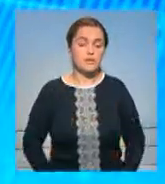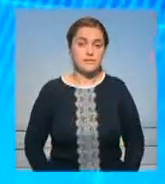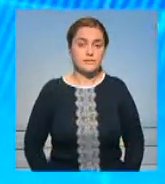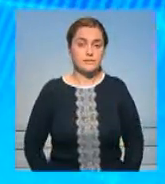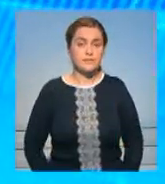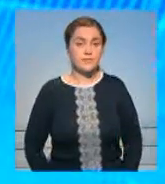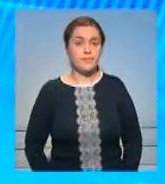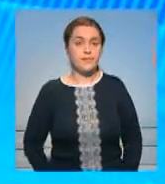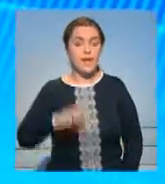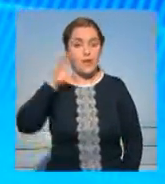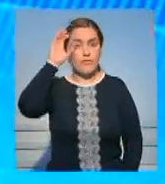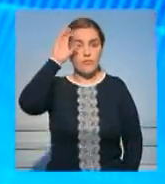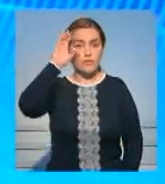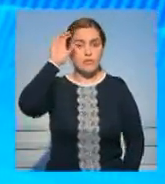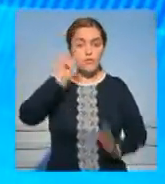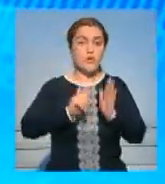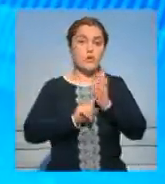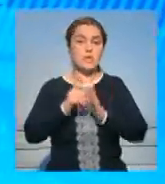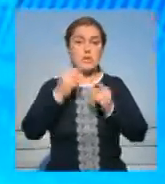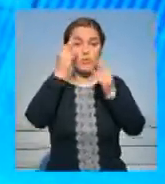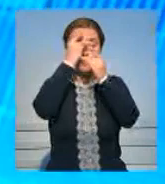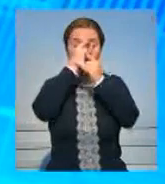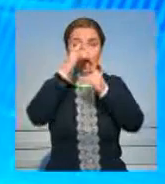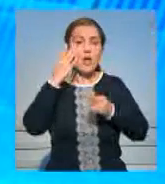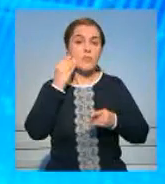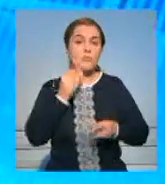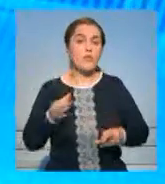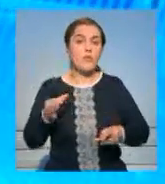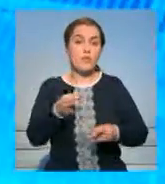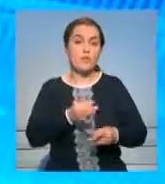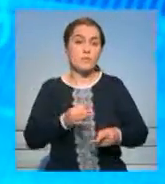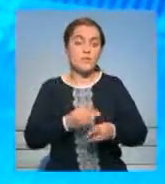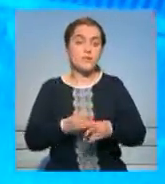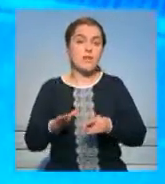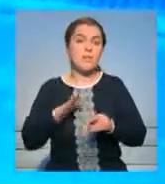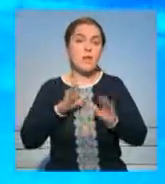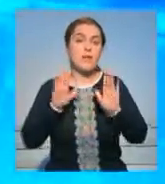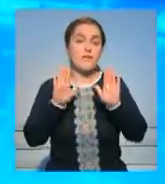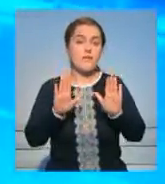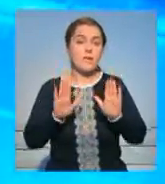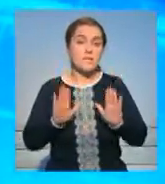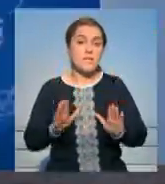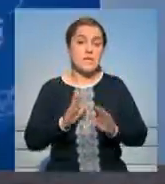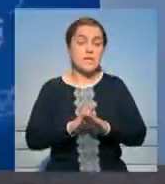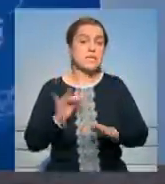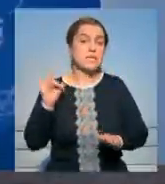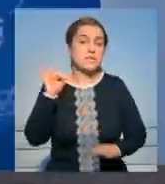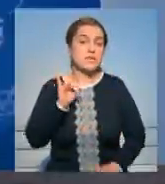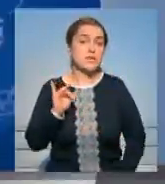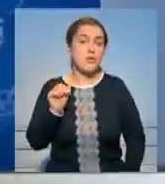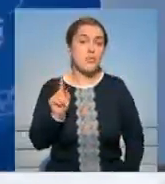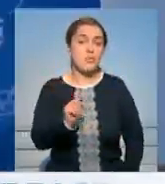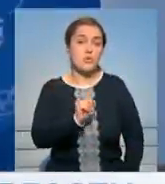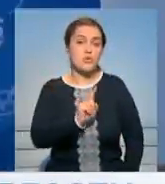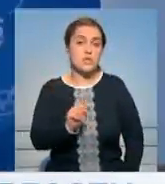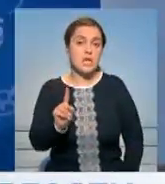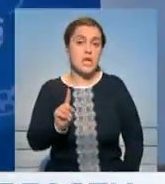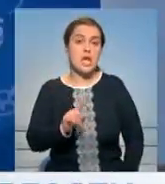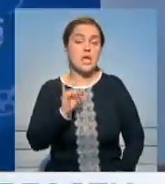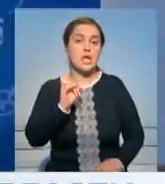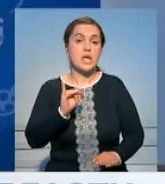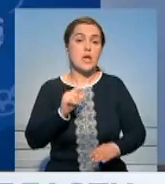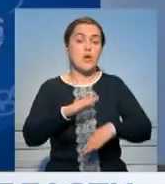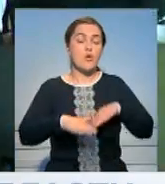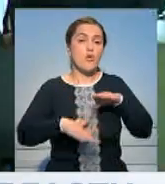В Узбекистане стартовали Дни культуры Алматинской области. В рамках мероприятия прошла выставка экспонатов исторических музеев и работ